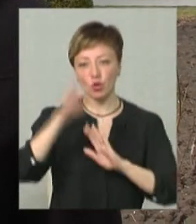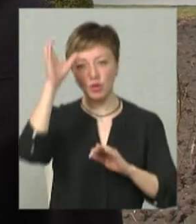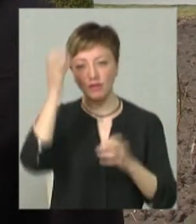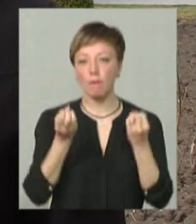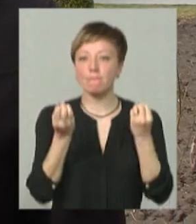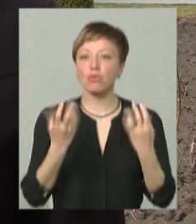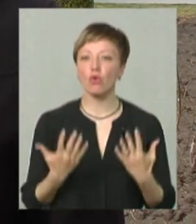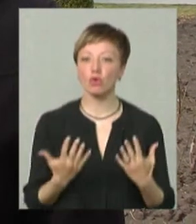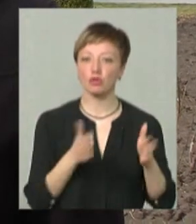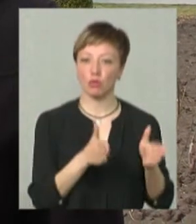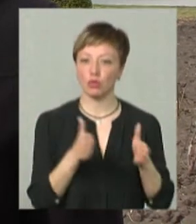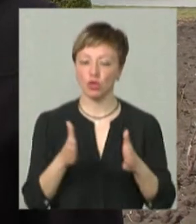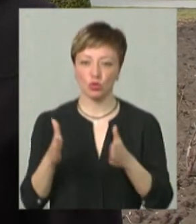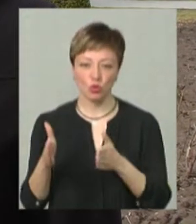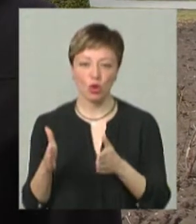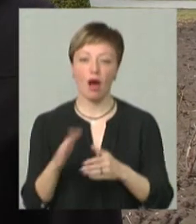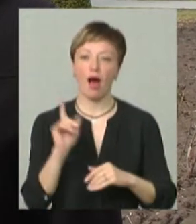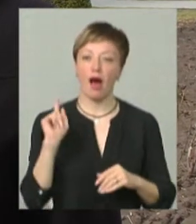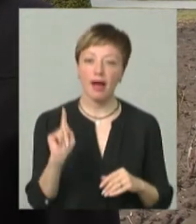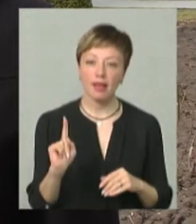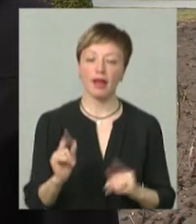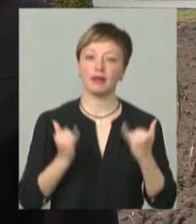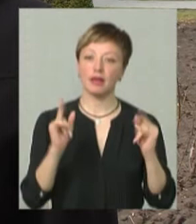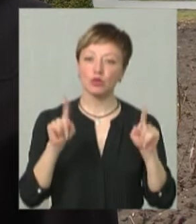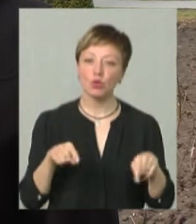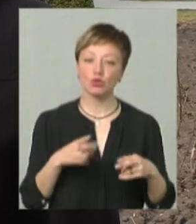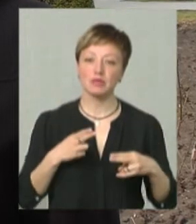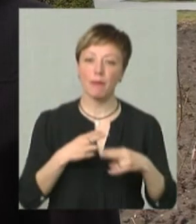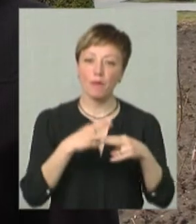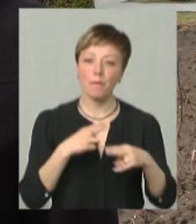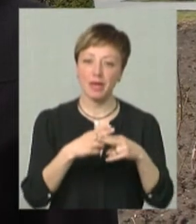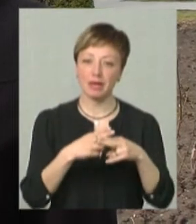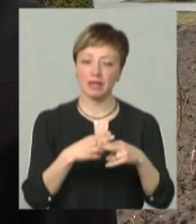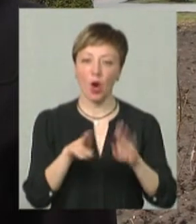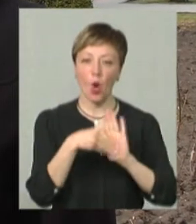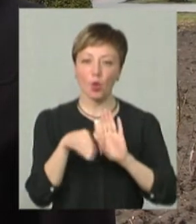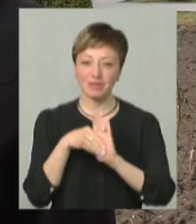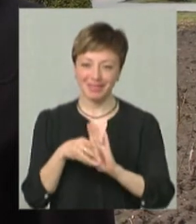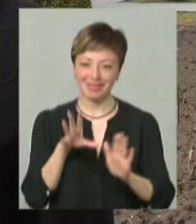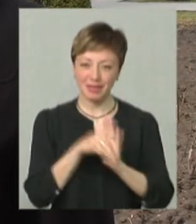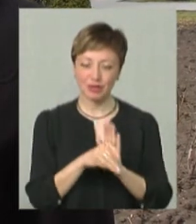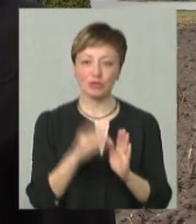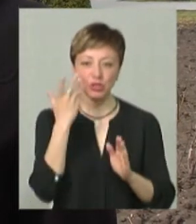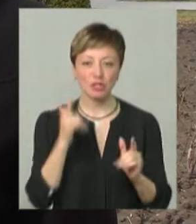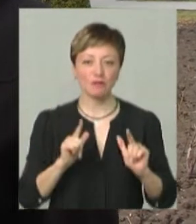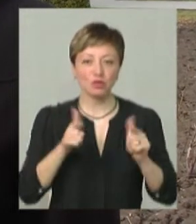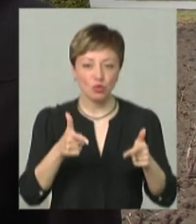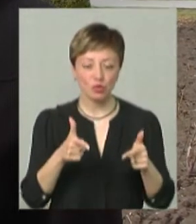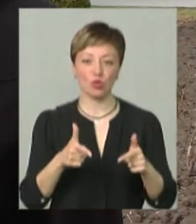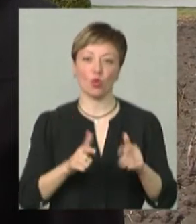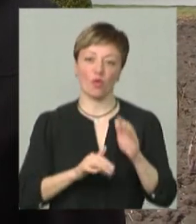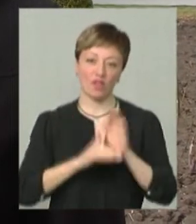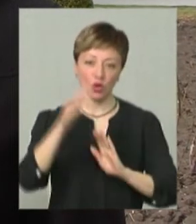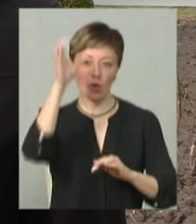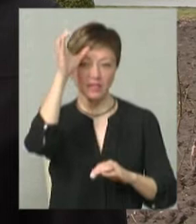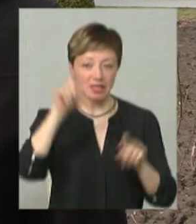спрощеною процедурою. Але для того, щоб запобігти корупційну складову під час вступу до закладів вищої